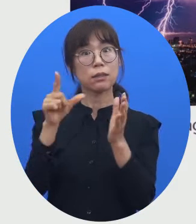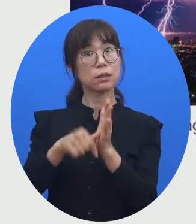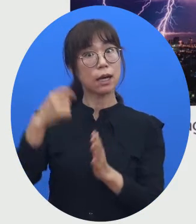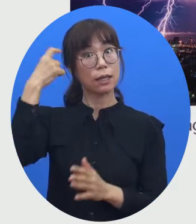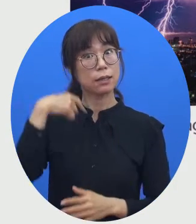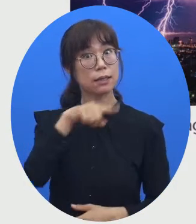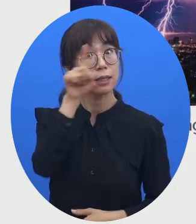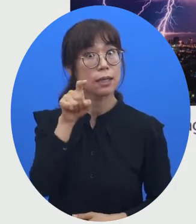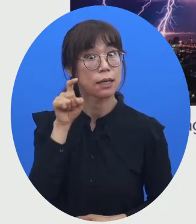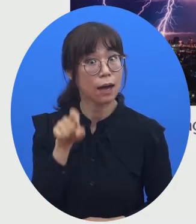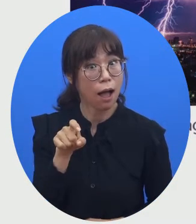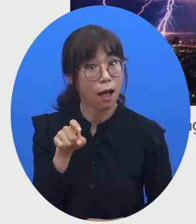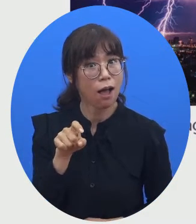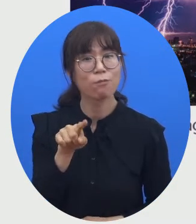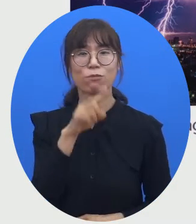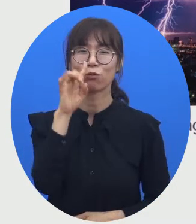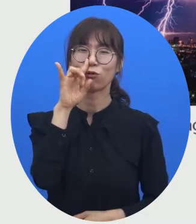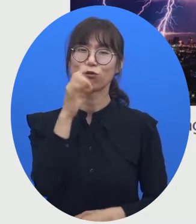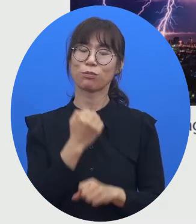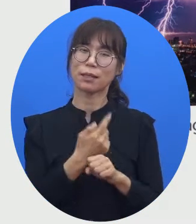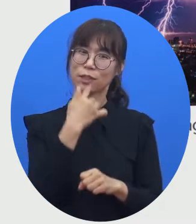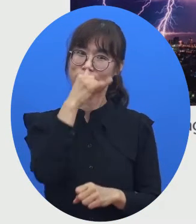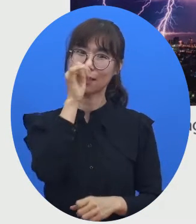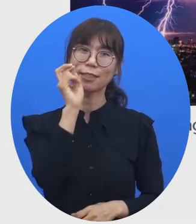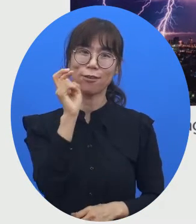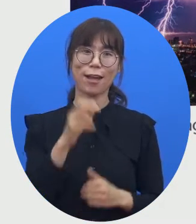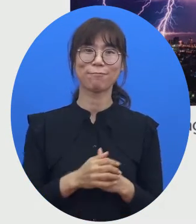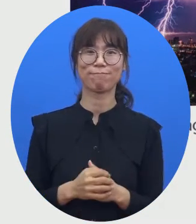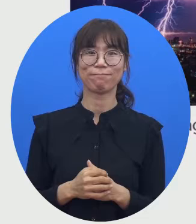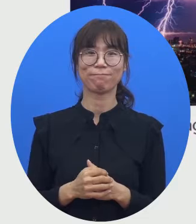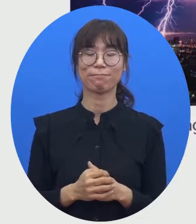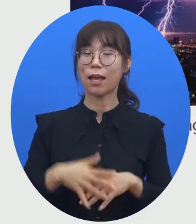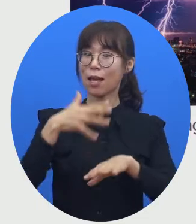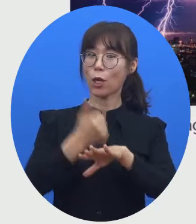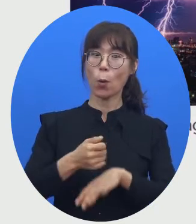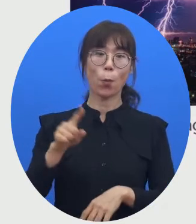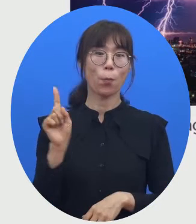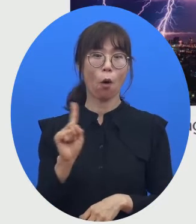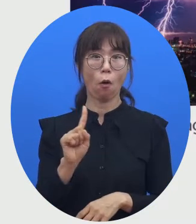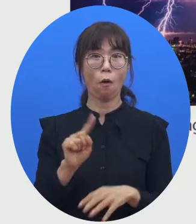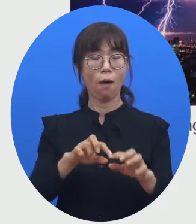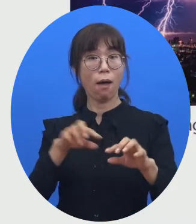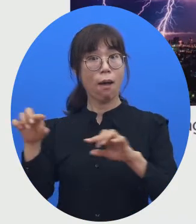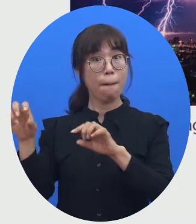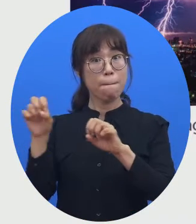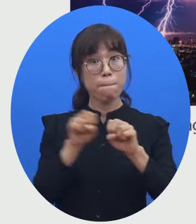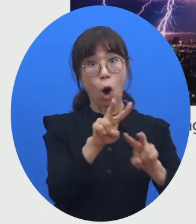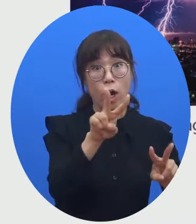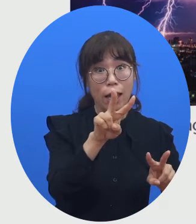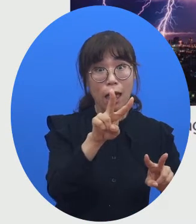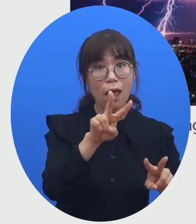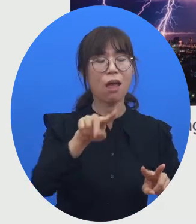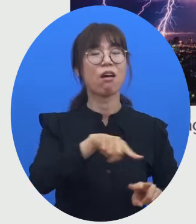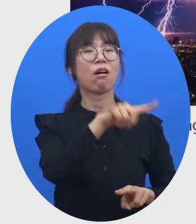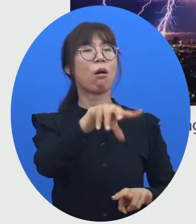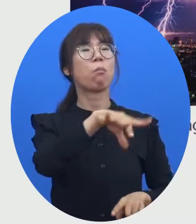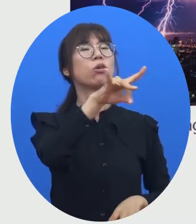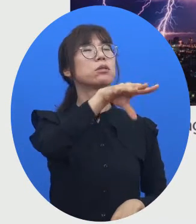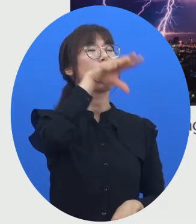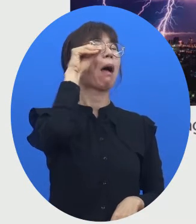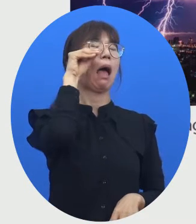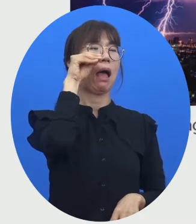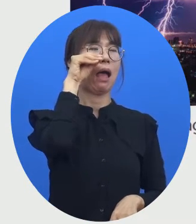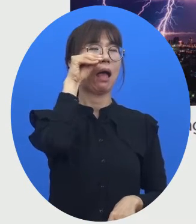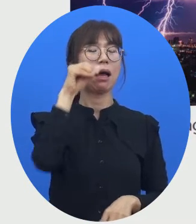여러분들이 궁금해 본 적 있나 모르겠습니다. 결론을 얘기하면 번개빛은 여러분들 눈에 먼저 들어가고